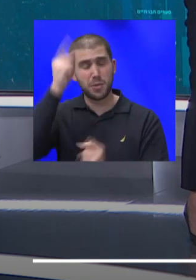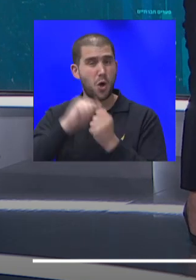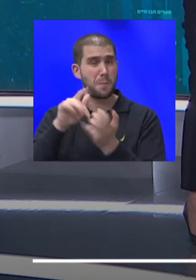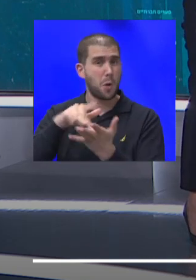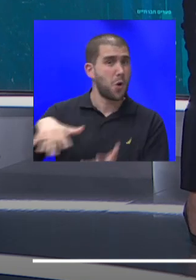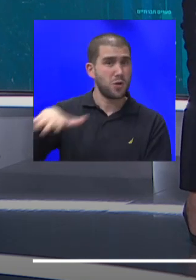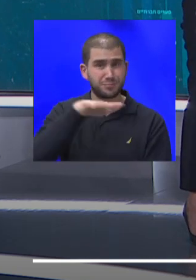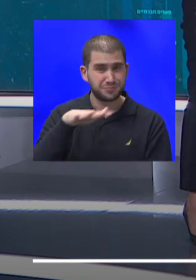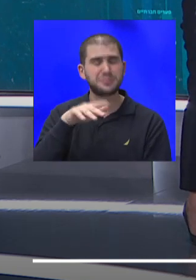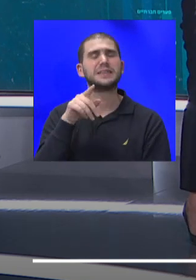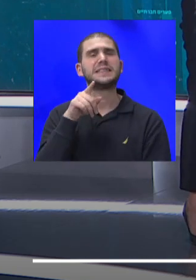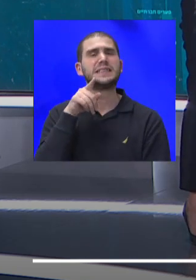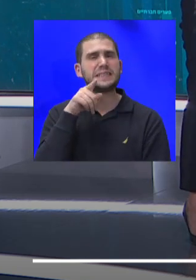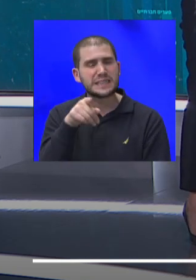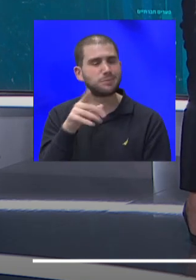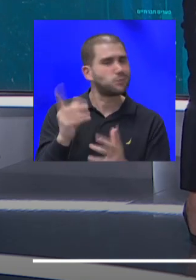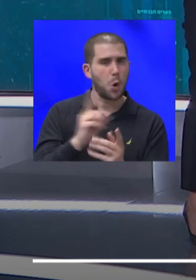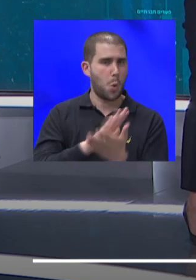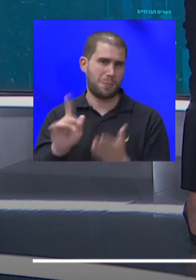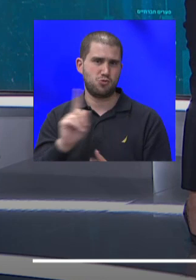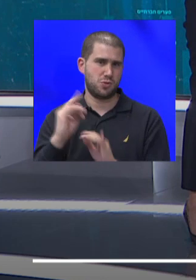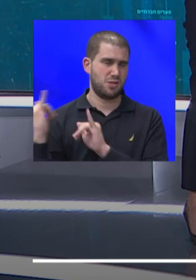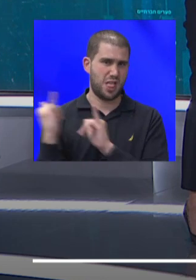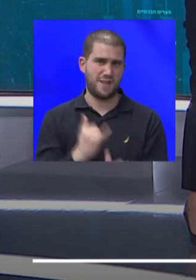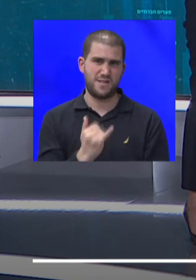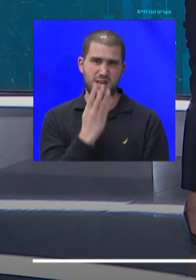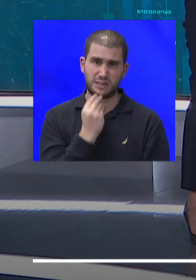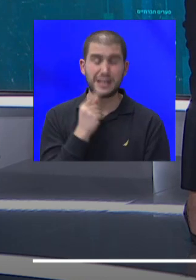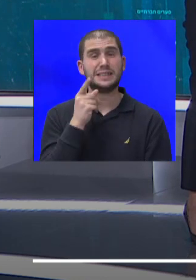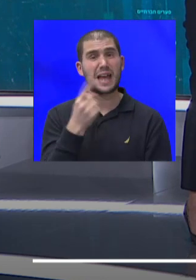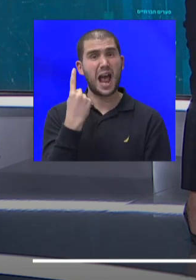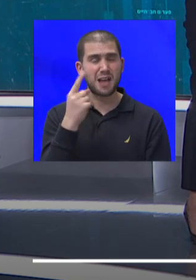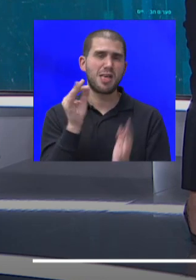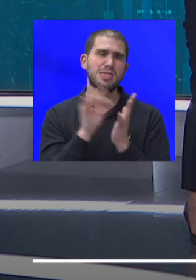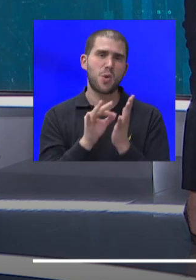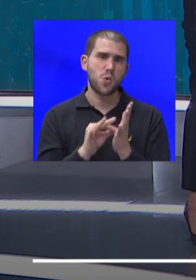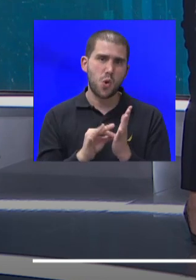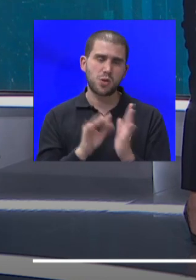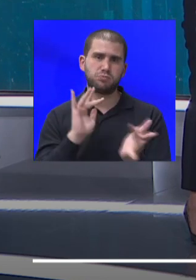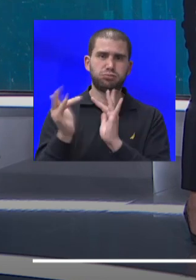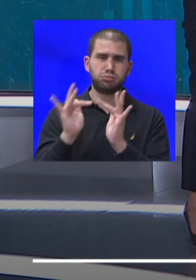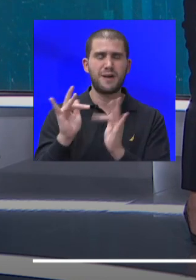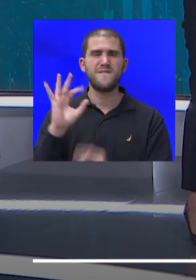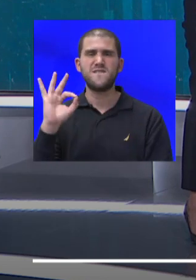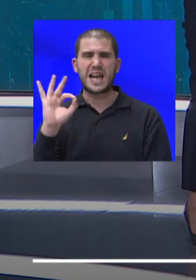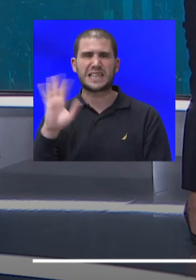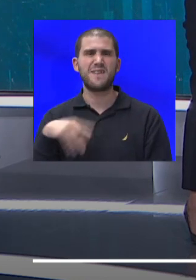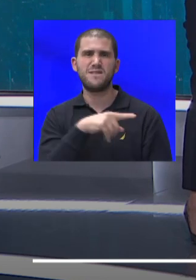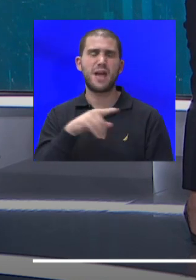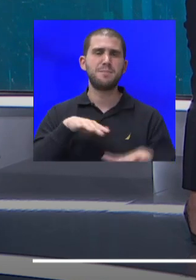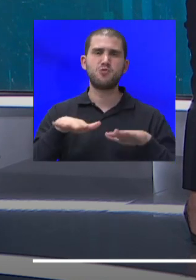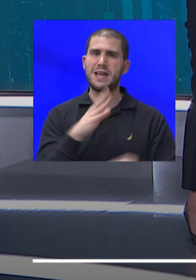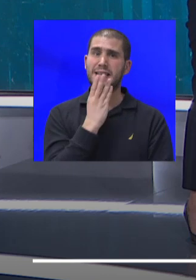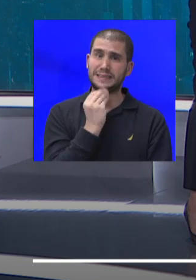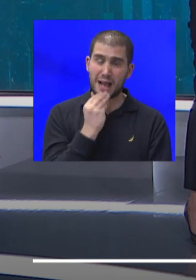לא ממש פשוט להביא אותם הנה. זה אגב אחד מהנקודות שבמחלוקת בין פייזר לממשלת ישראל להבנתי. זה גם ממש לא פשוט